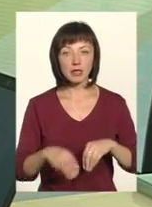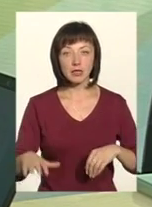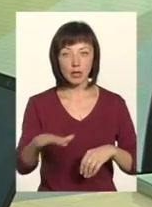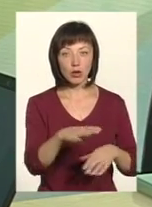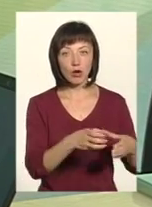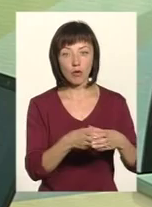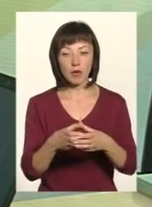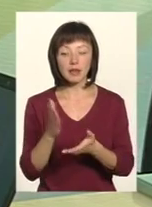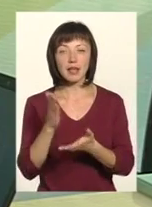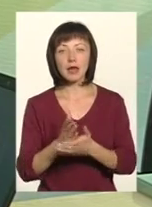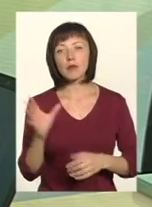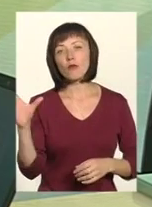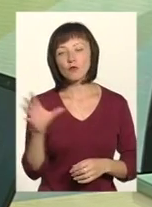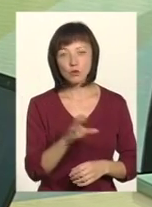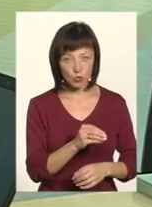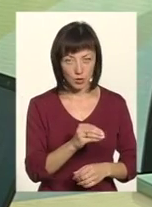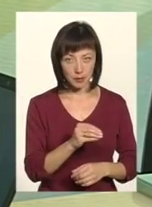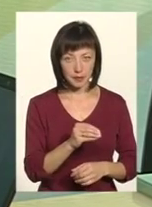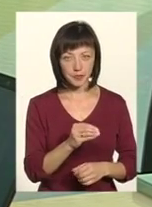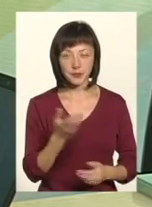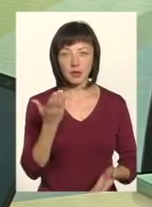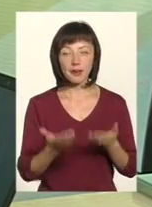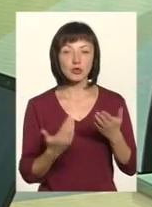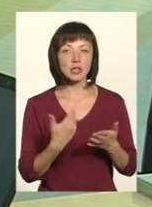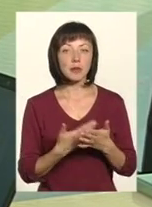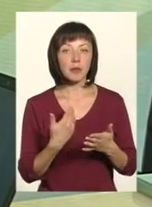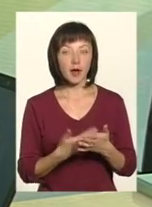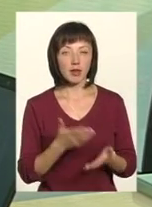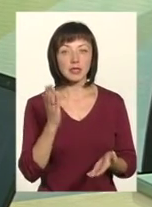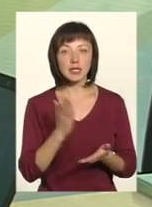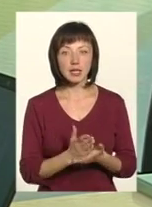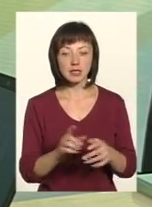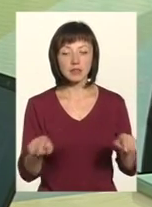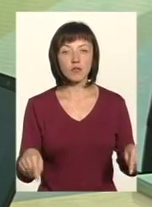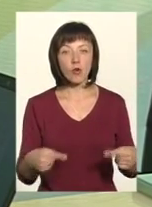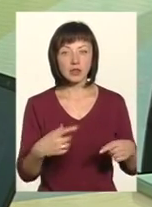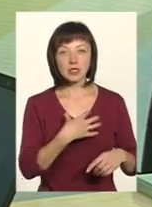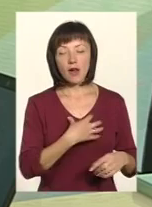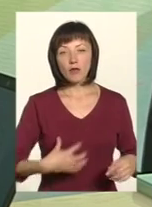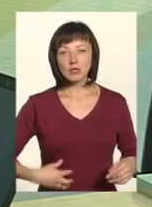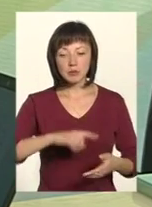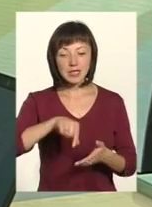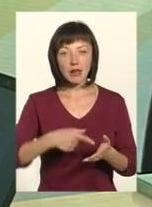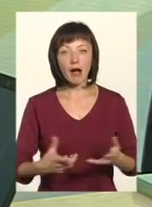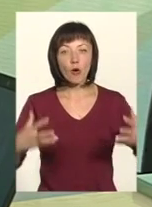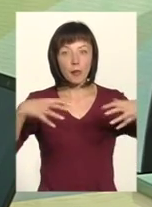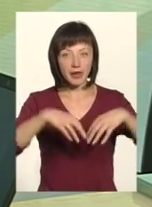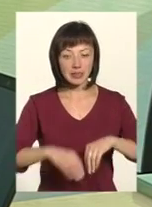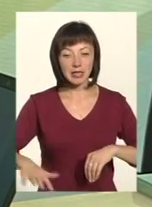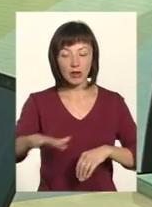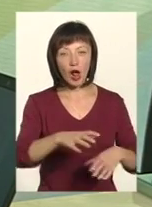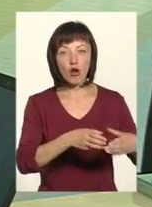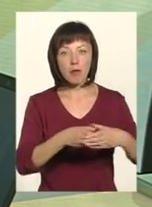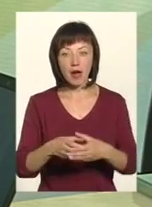громадах є повсюдним. Тобто, якщо до прикладу є створена Славуцька міська об'єднана територіальна громада